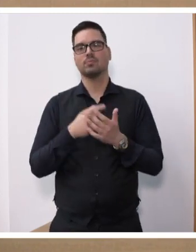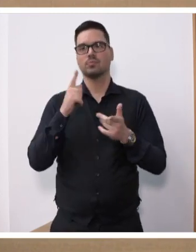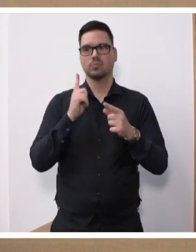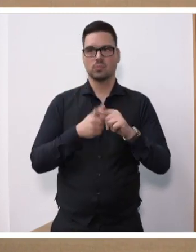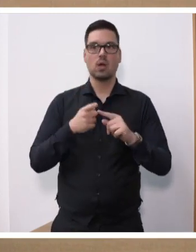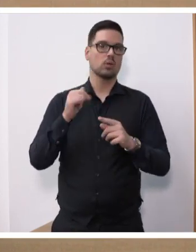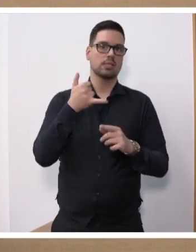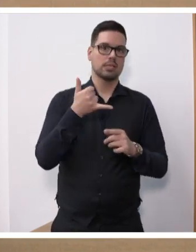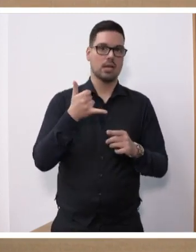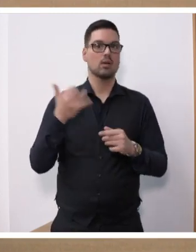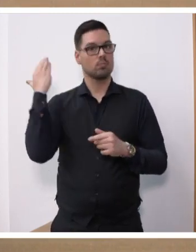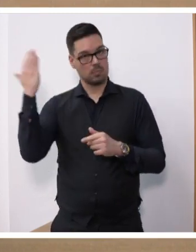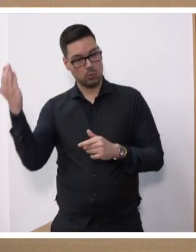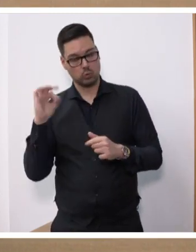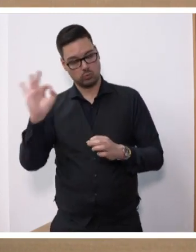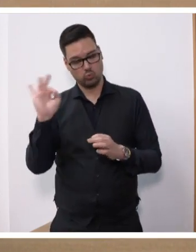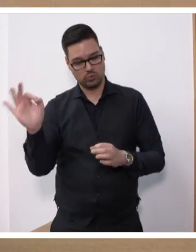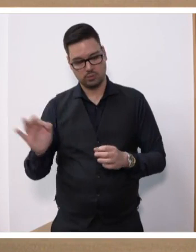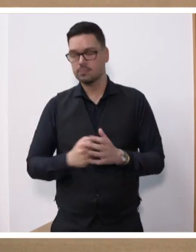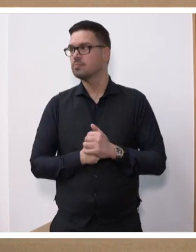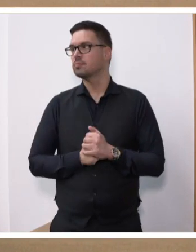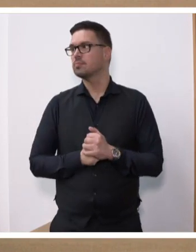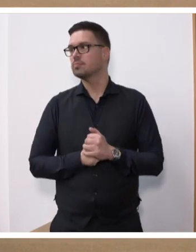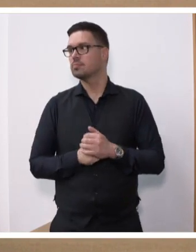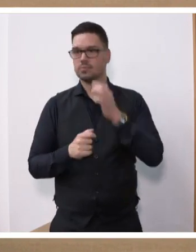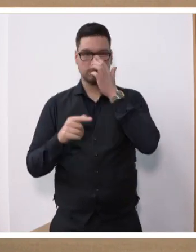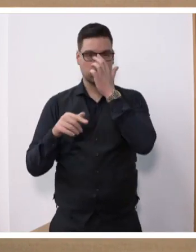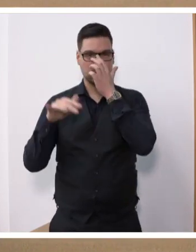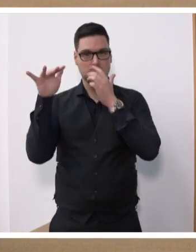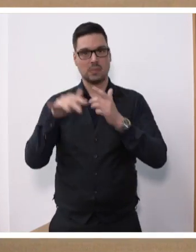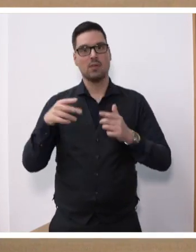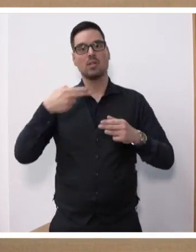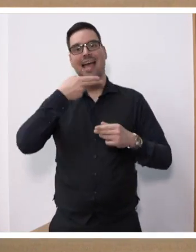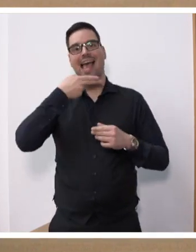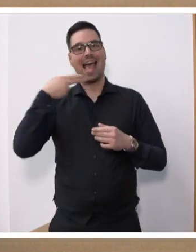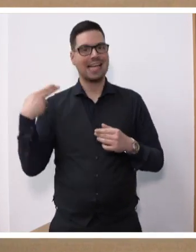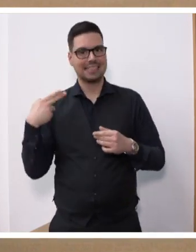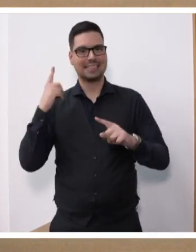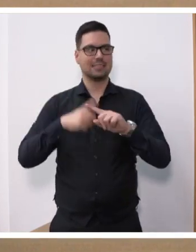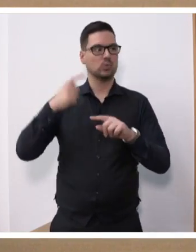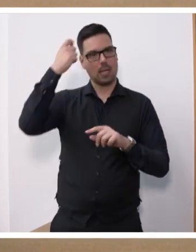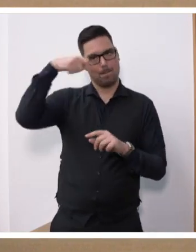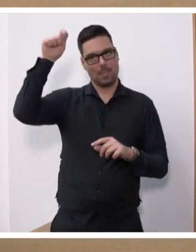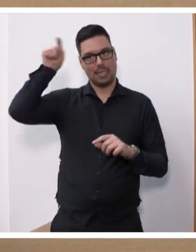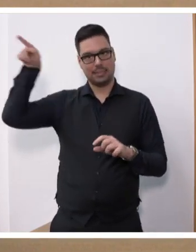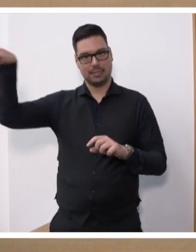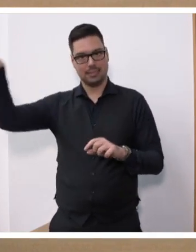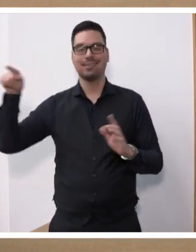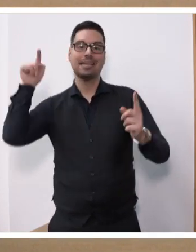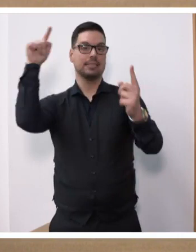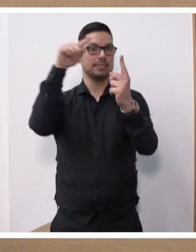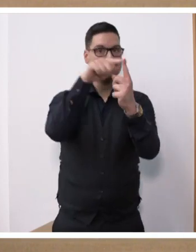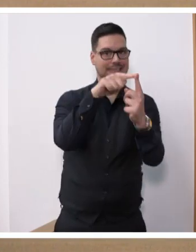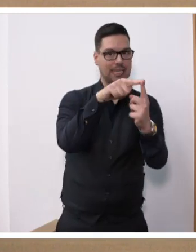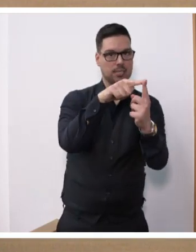zugestimmt. Ich begrüße das ausdrücklich, nämlich einer Initiative von Hessen und Berlin, die zum Ziel hatte,